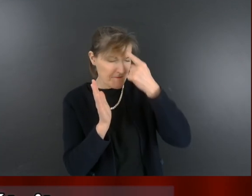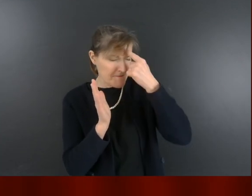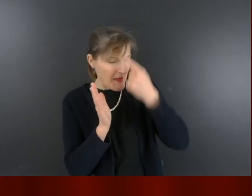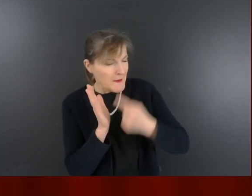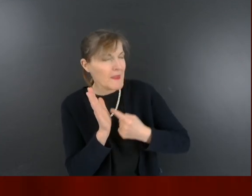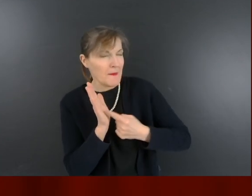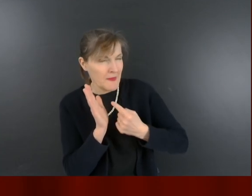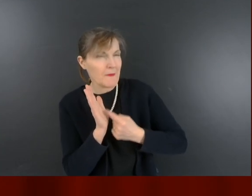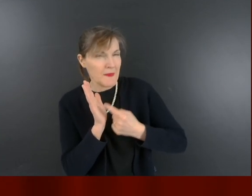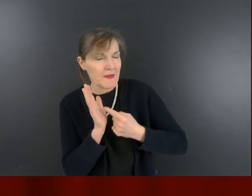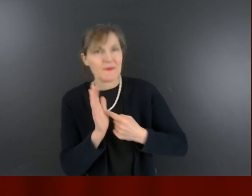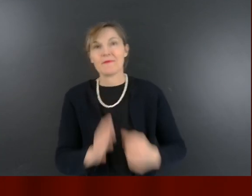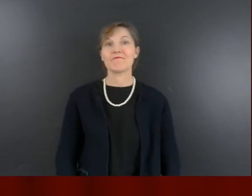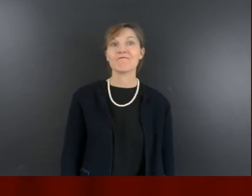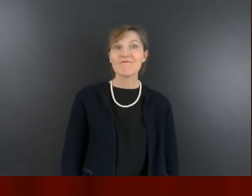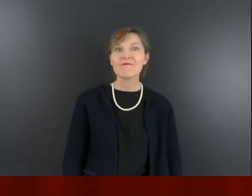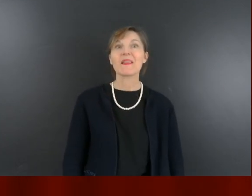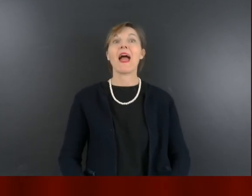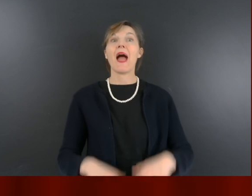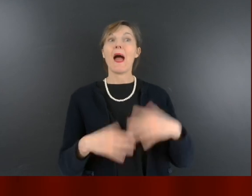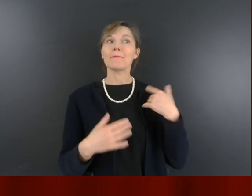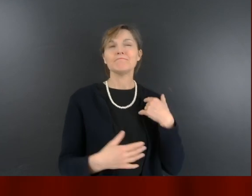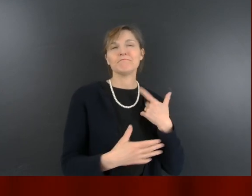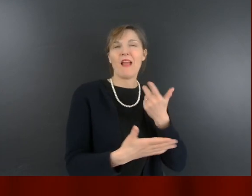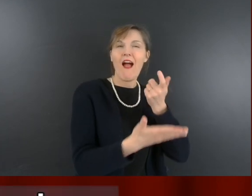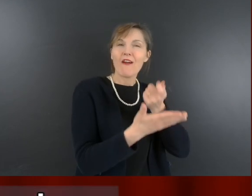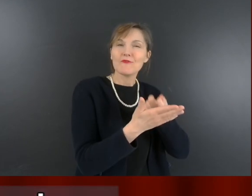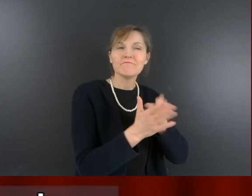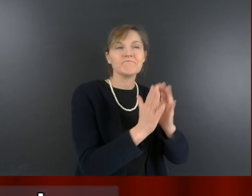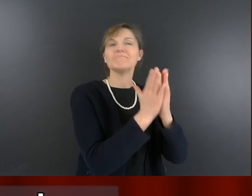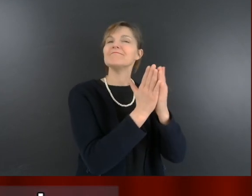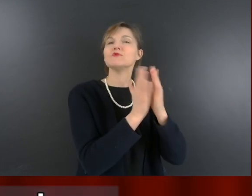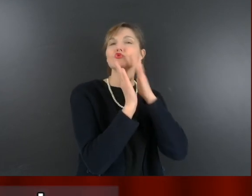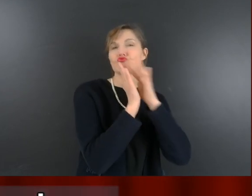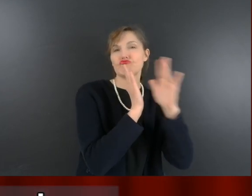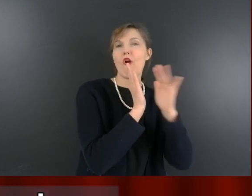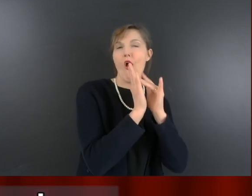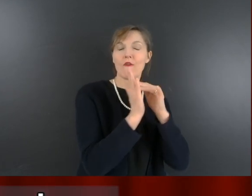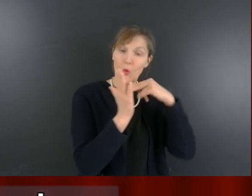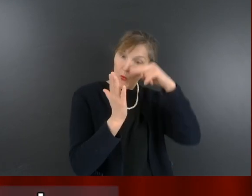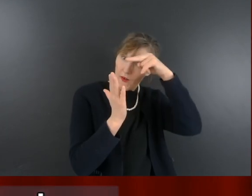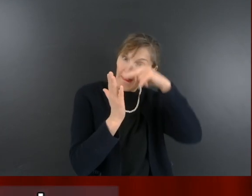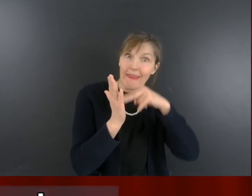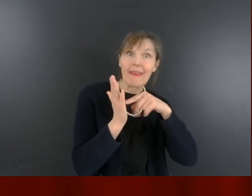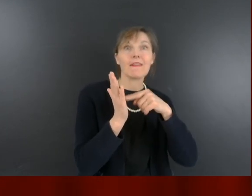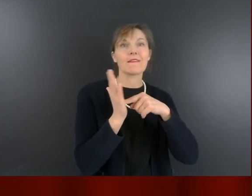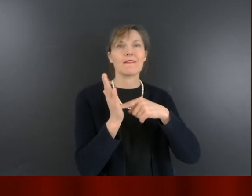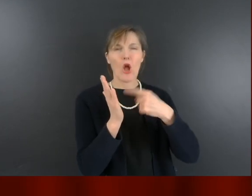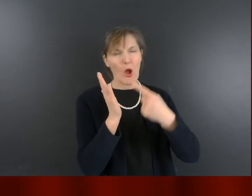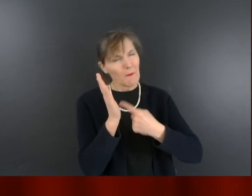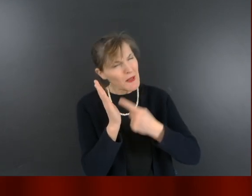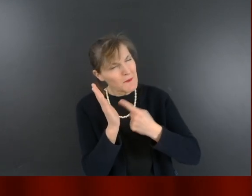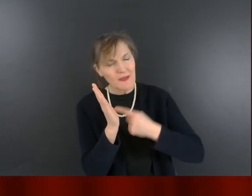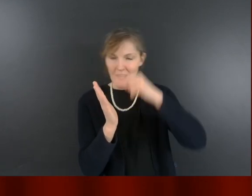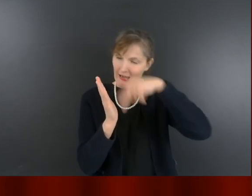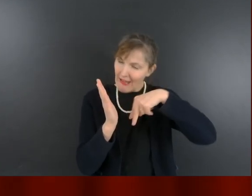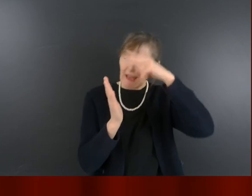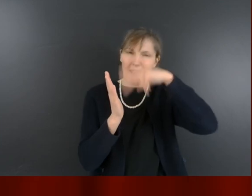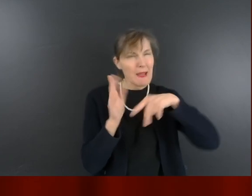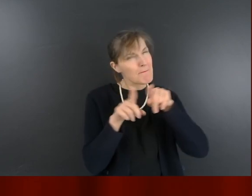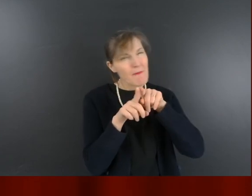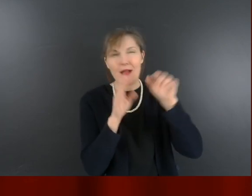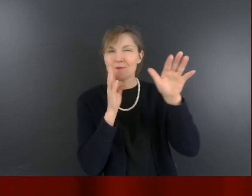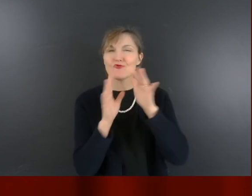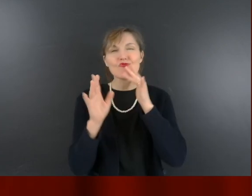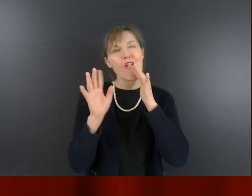paroles. Puis, elle se procura un recueil de cantiques dans lequel elle put lire et relire cet hymne.